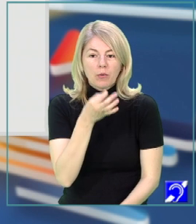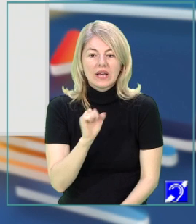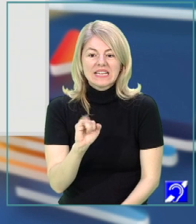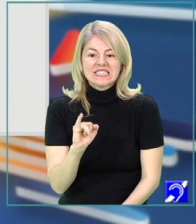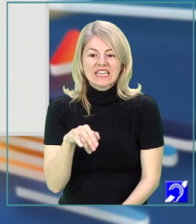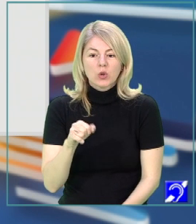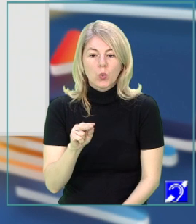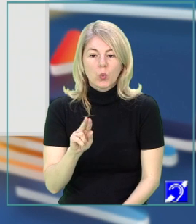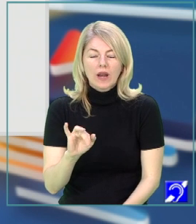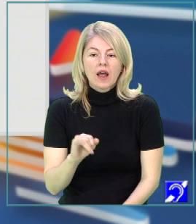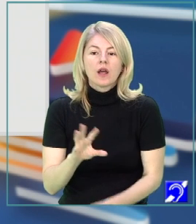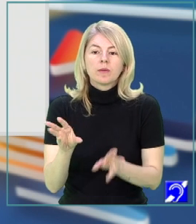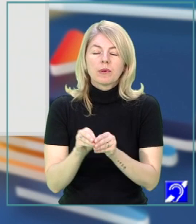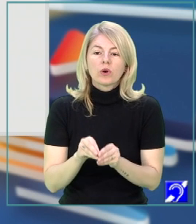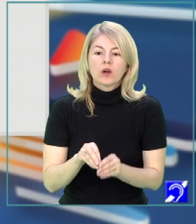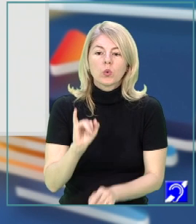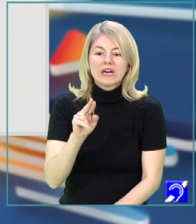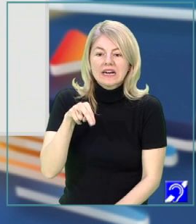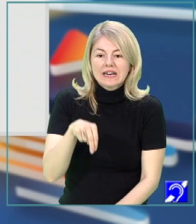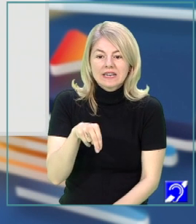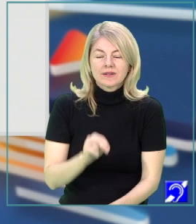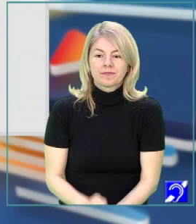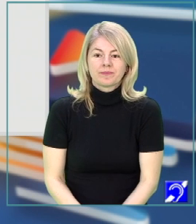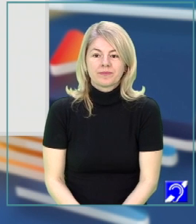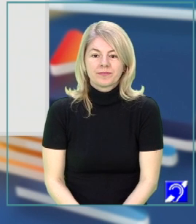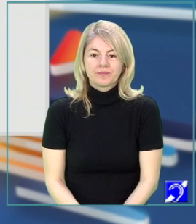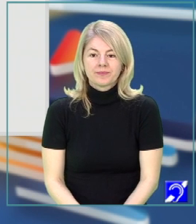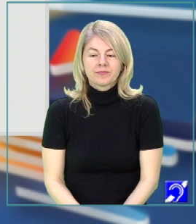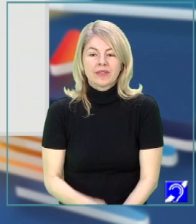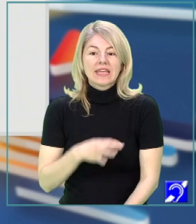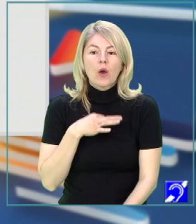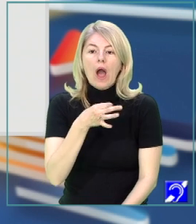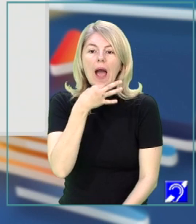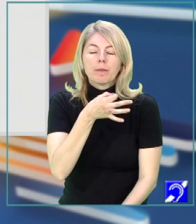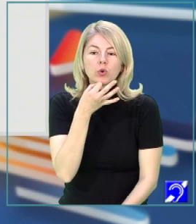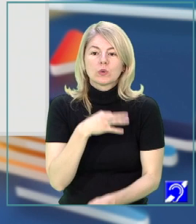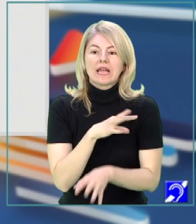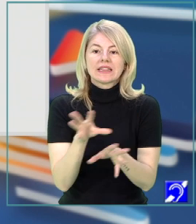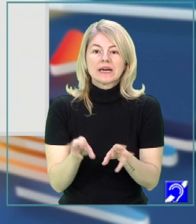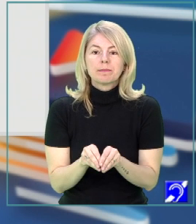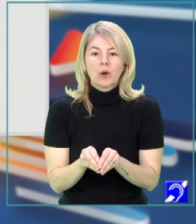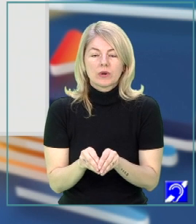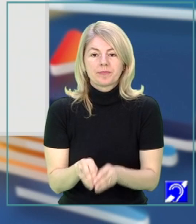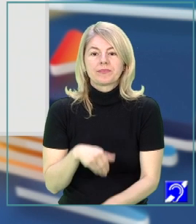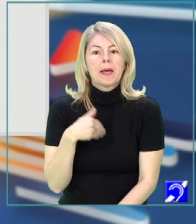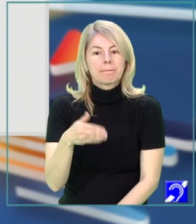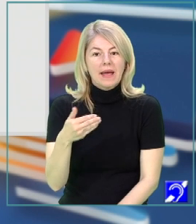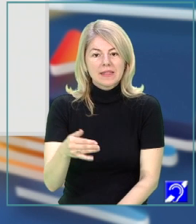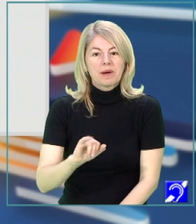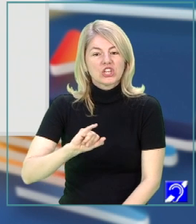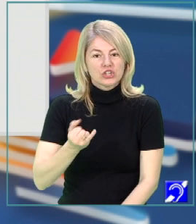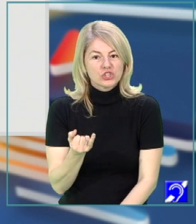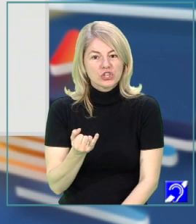singură cu prepoziția în. Dar este lidată vocală a I. Am pronunțat împreună. Mai departe. Și